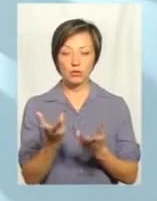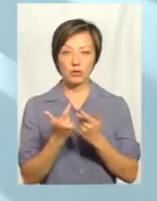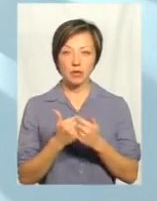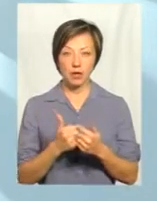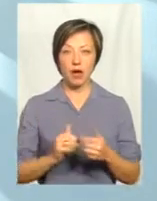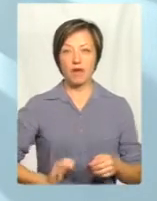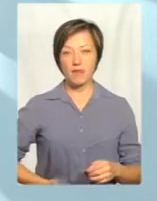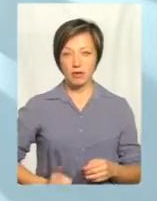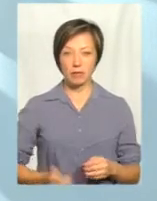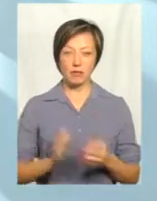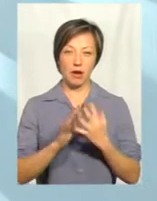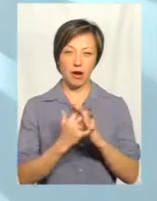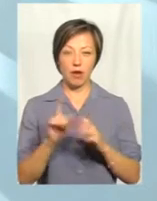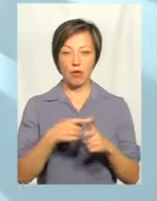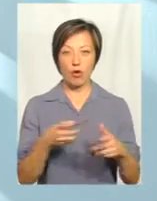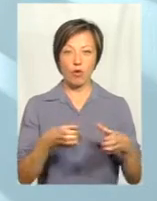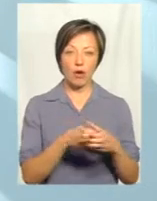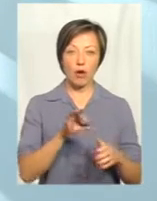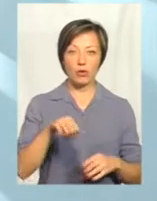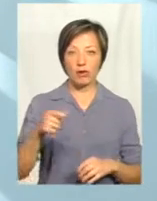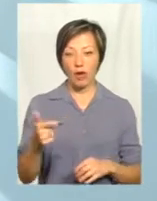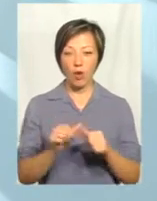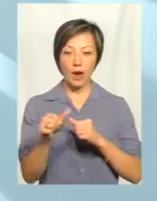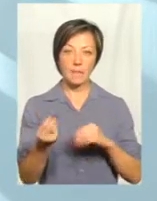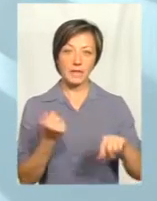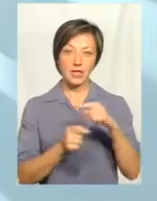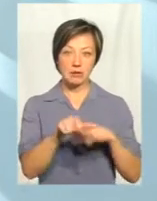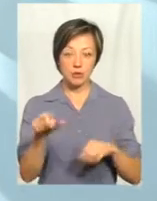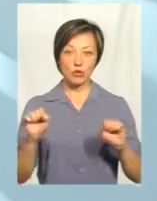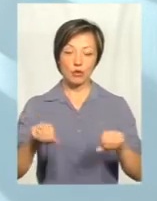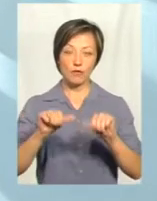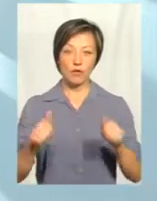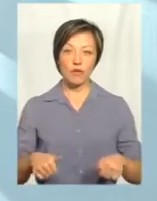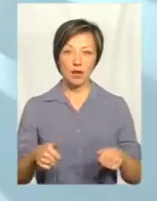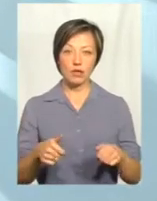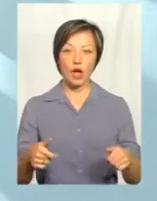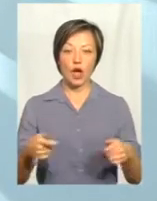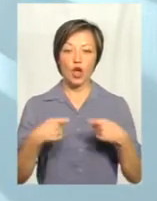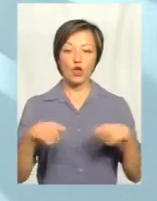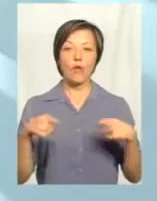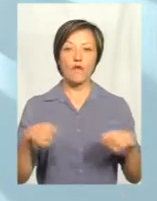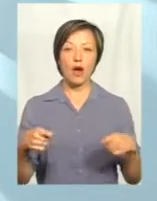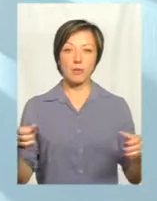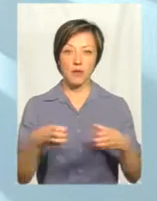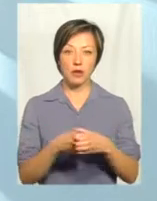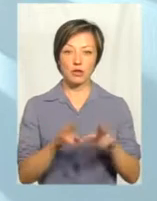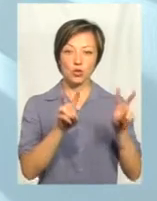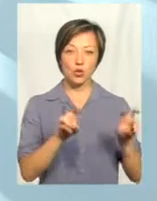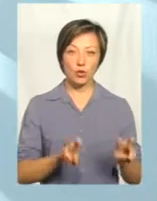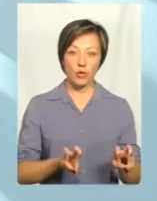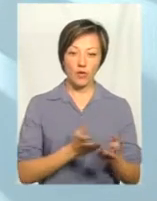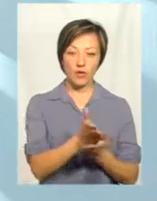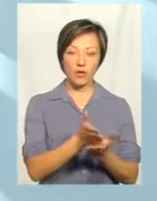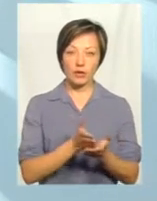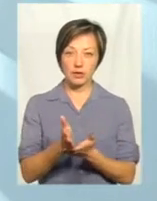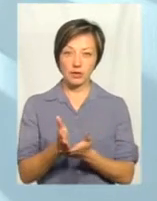агрокомпанії, громади, чи окремі бізнесмени, то тоді можна буде формувати товарні партії. Тобто це будуть формуватися лінії